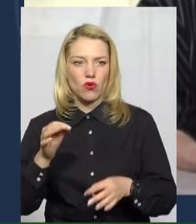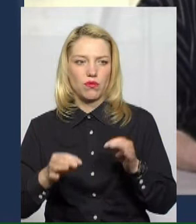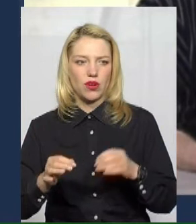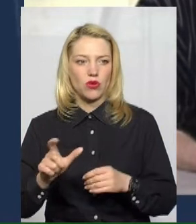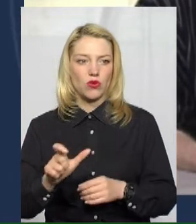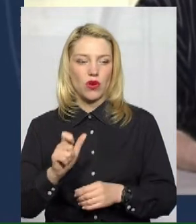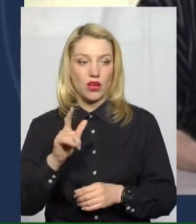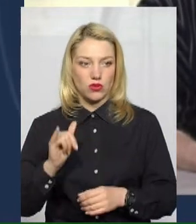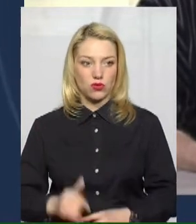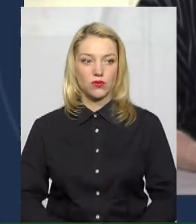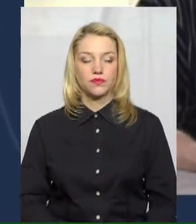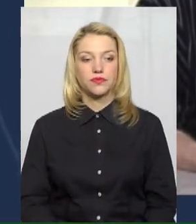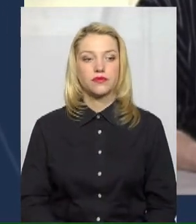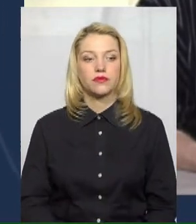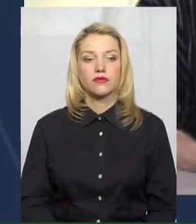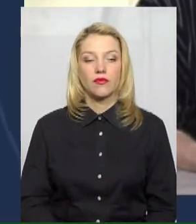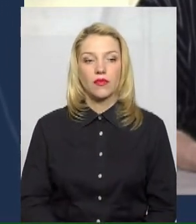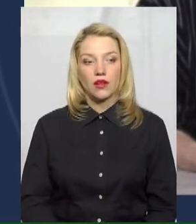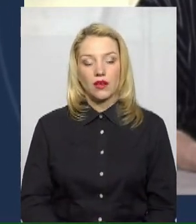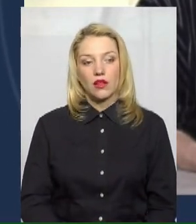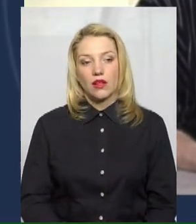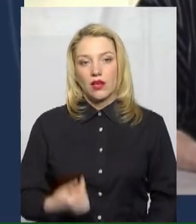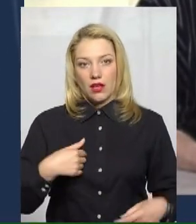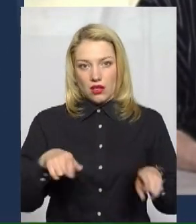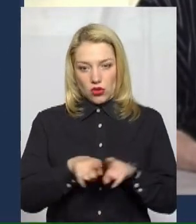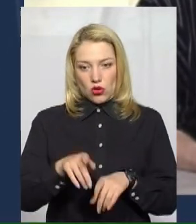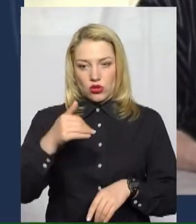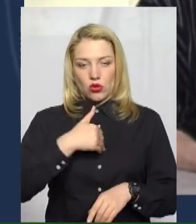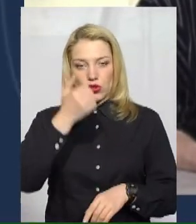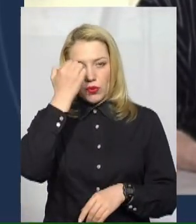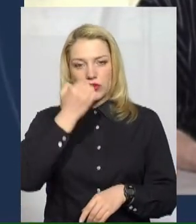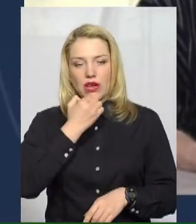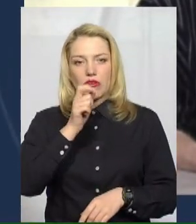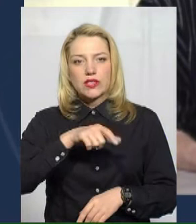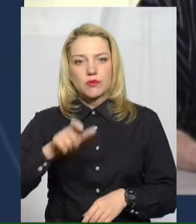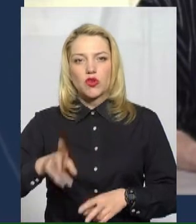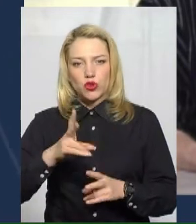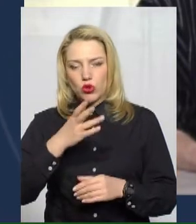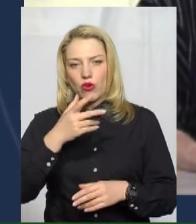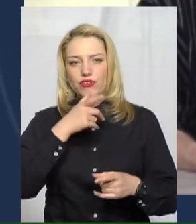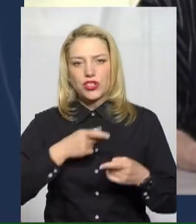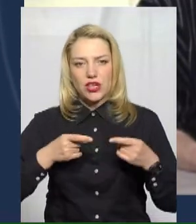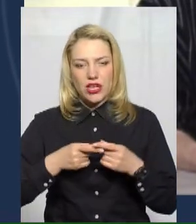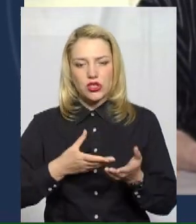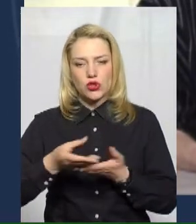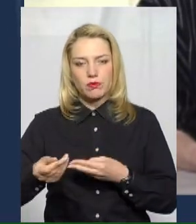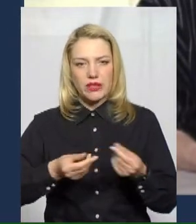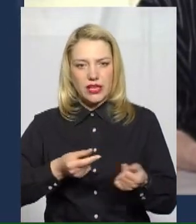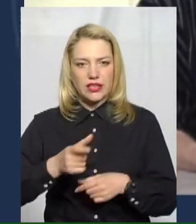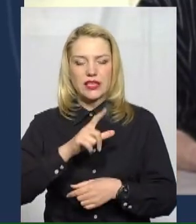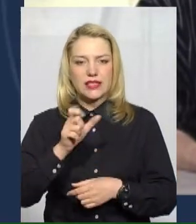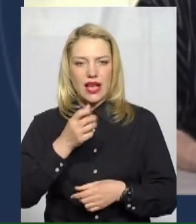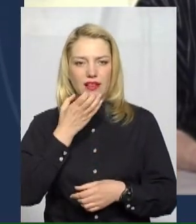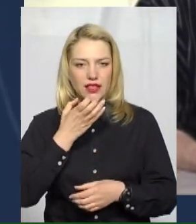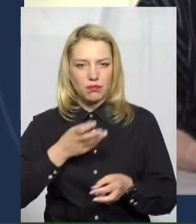Пане Павле. Я теж першу дякувати тим споживачам, які дійсно вчасно розраховуються, за їхній розумінням.